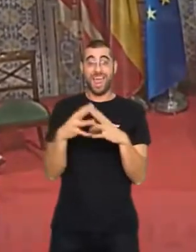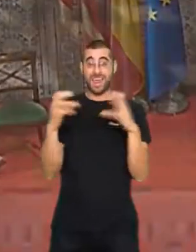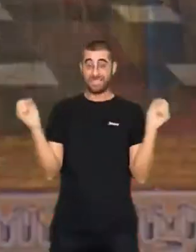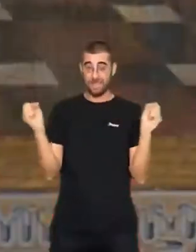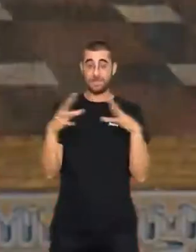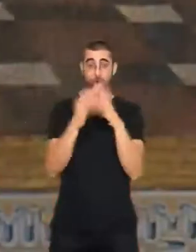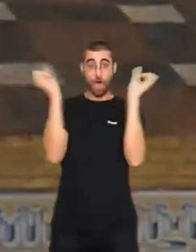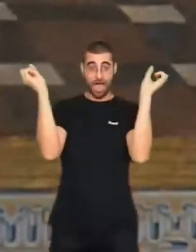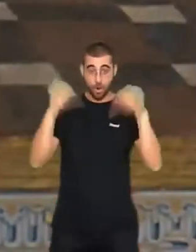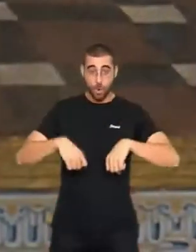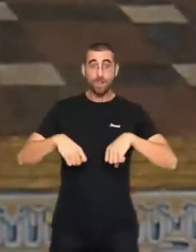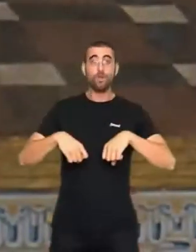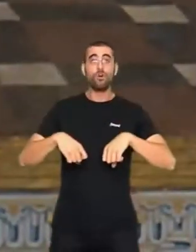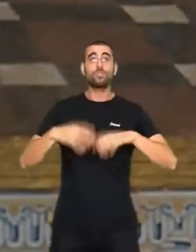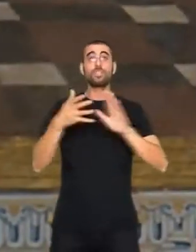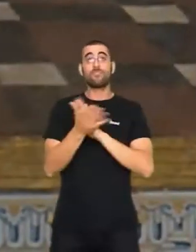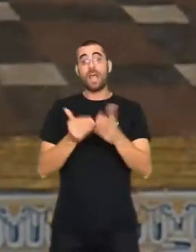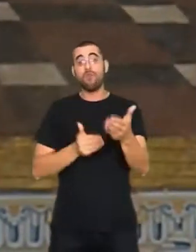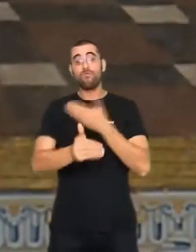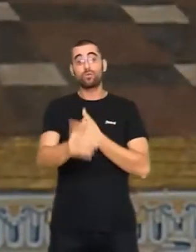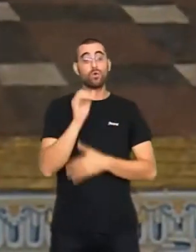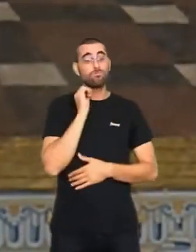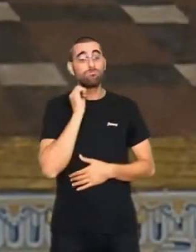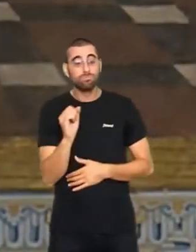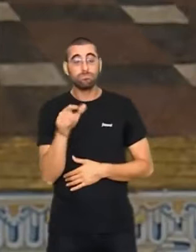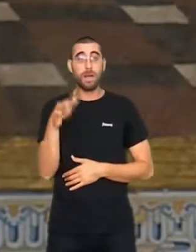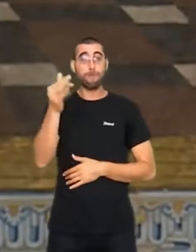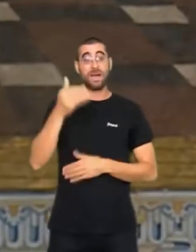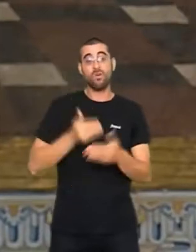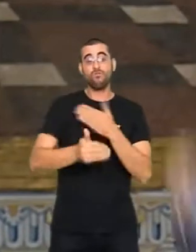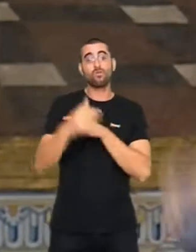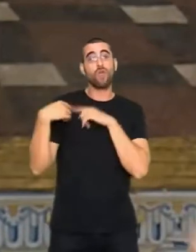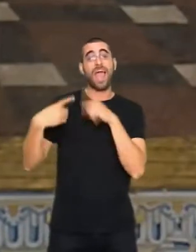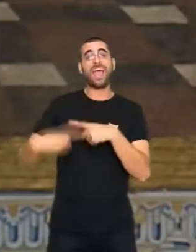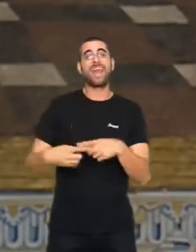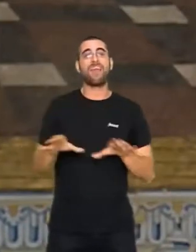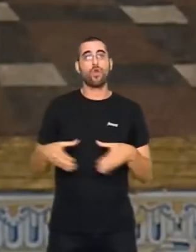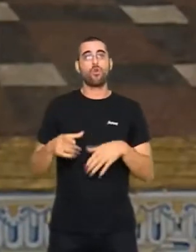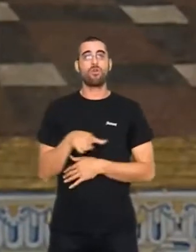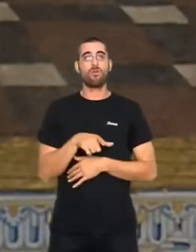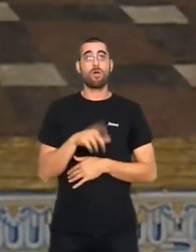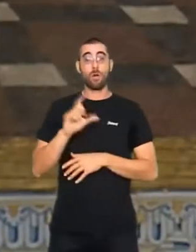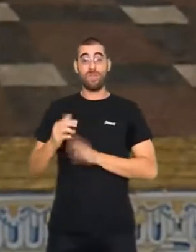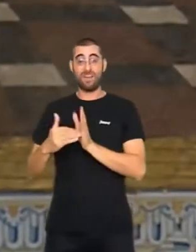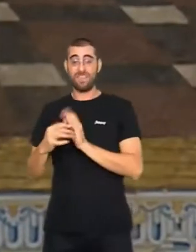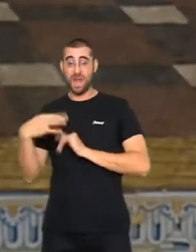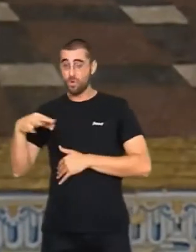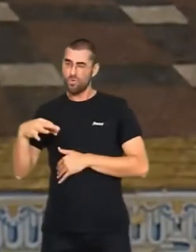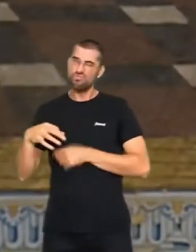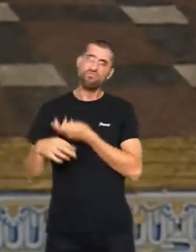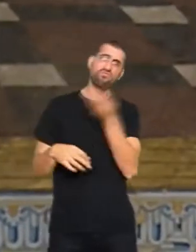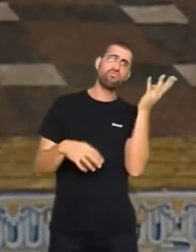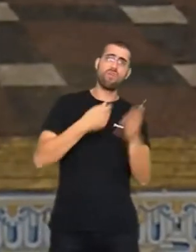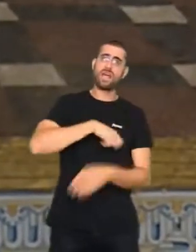deixi acord, depèn del nostre futur i el de les pròximes generacions, no sols a la comunitat valenciana, sinó a tota Espanya.